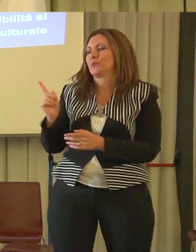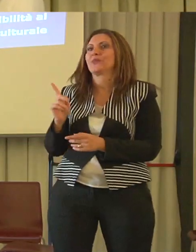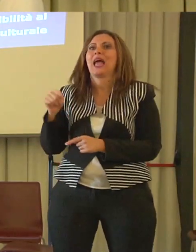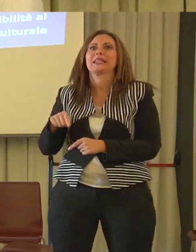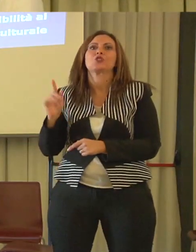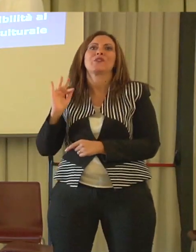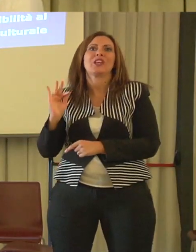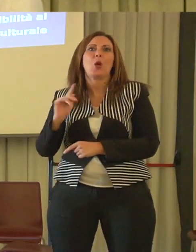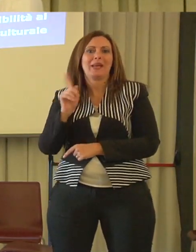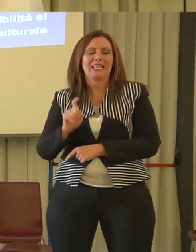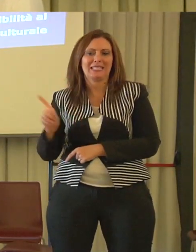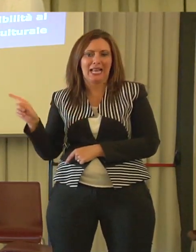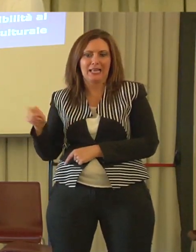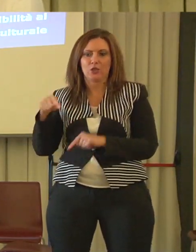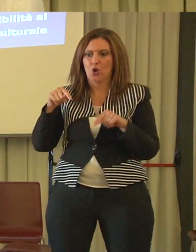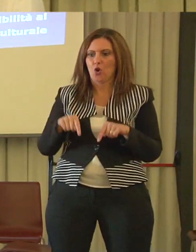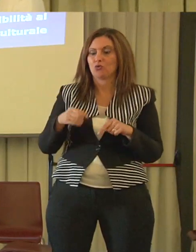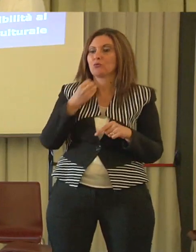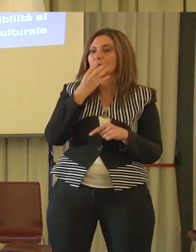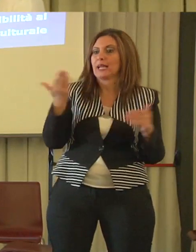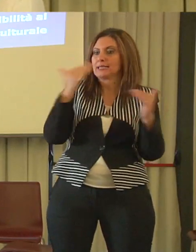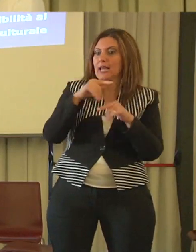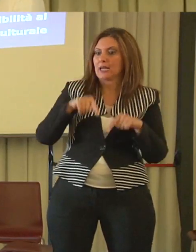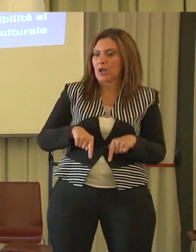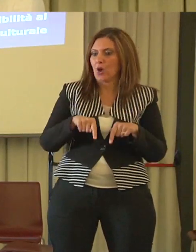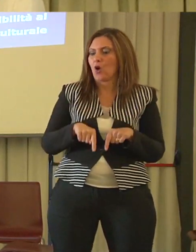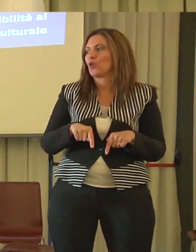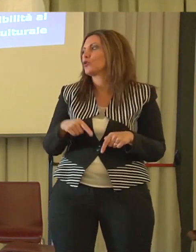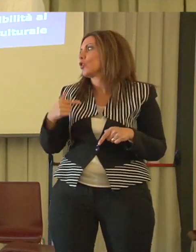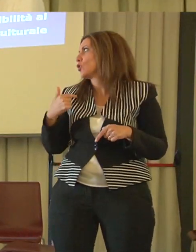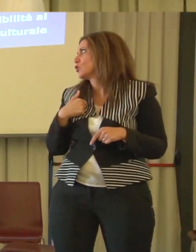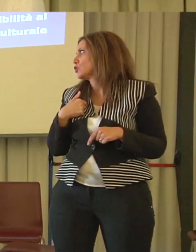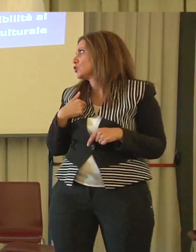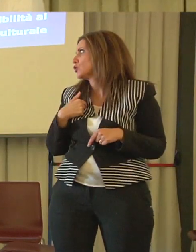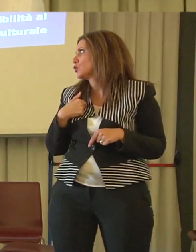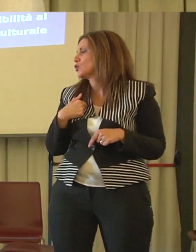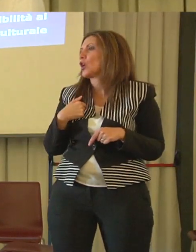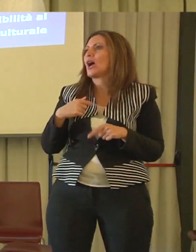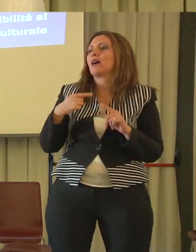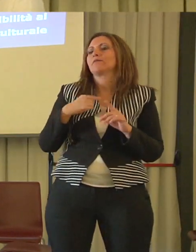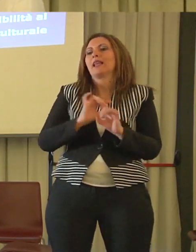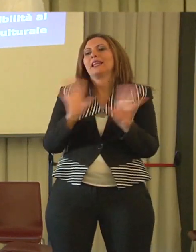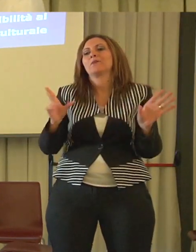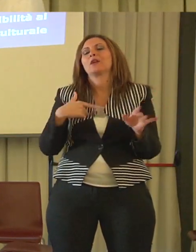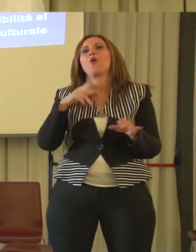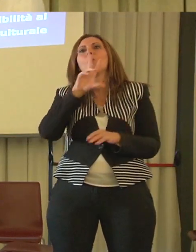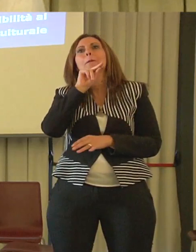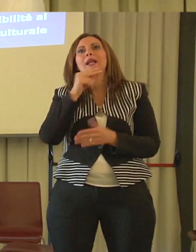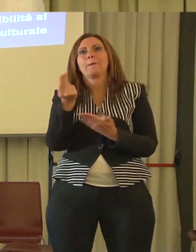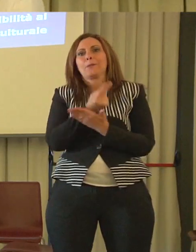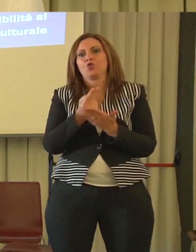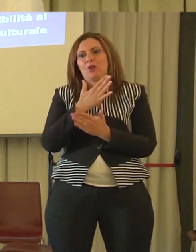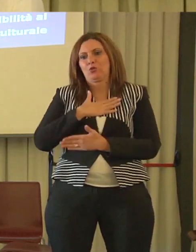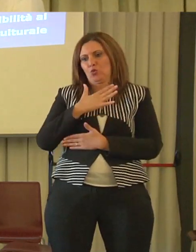Buonasera a tutti, io ho la libertà di parlare prima del mio progetto, me la prendo e poi magari farò